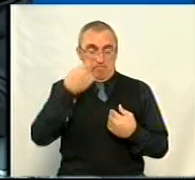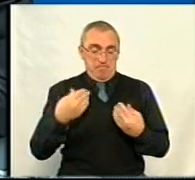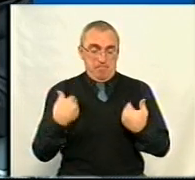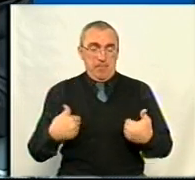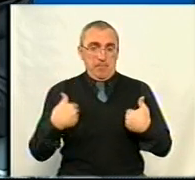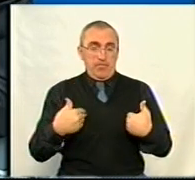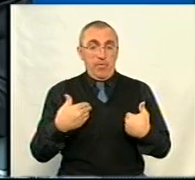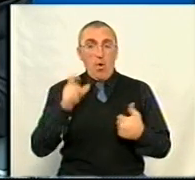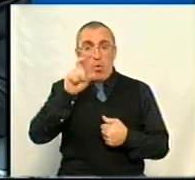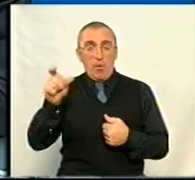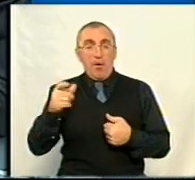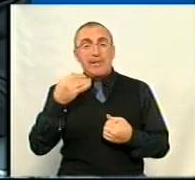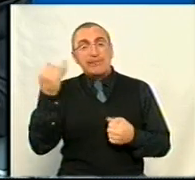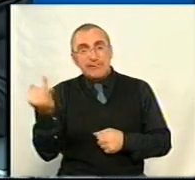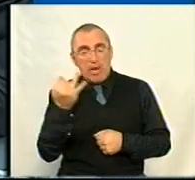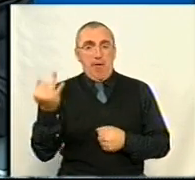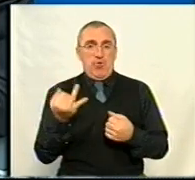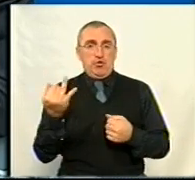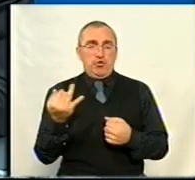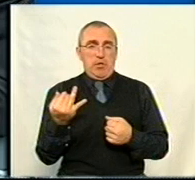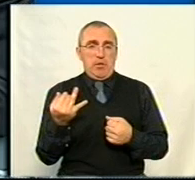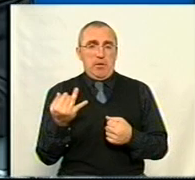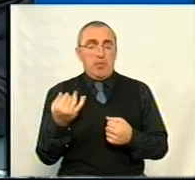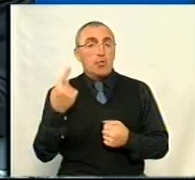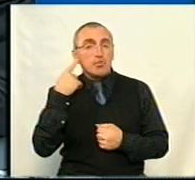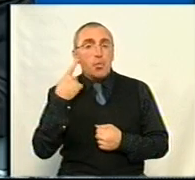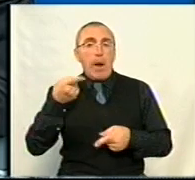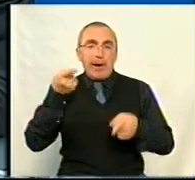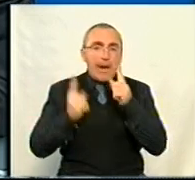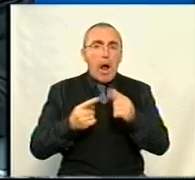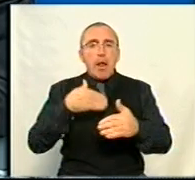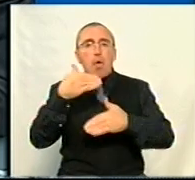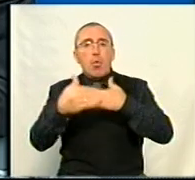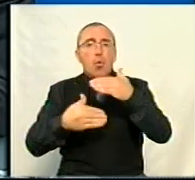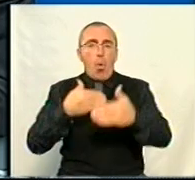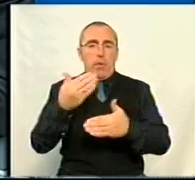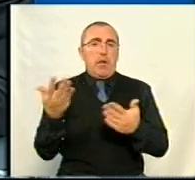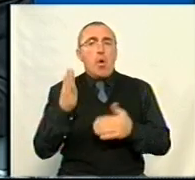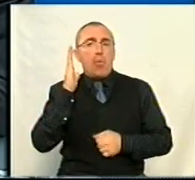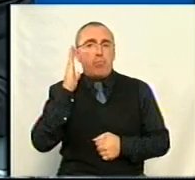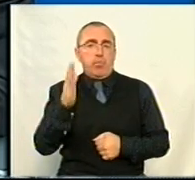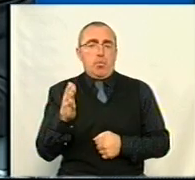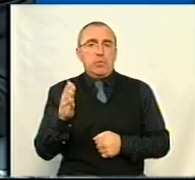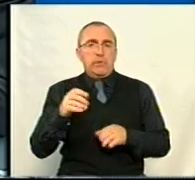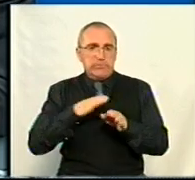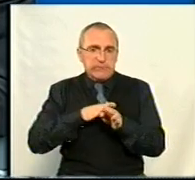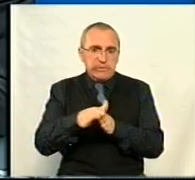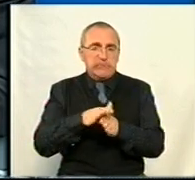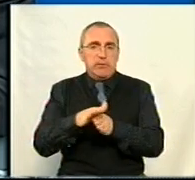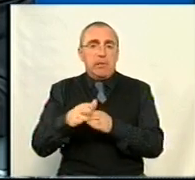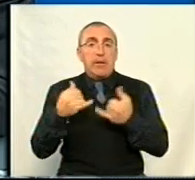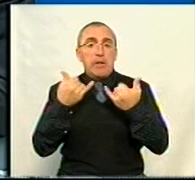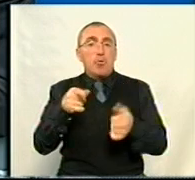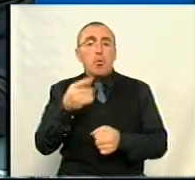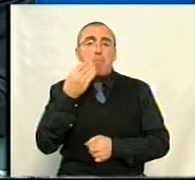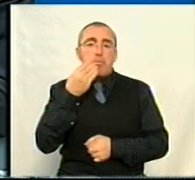нашим громадянам значно цікавіше чути про реальні кроки, які будуть здійснюватися для того,